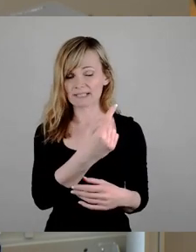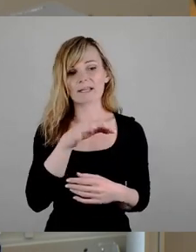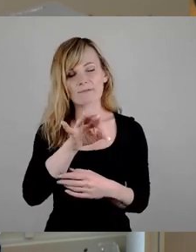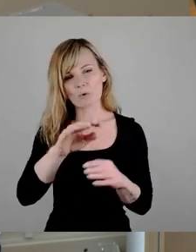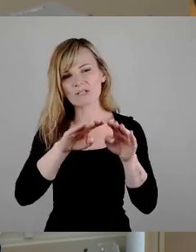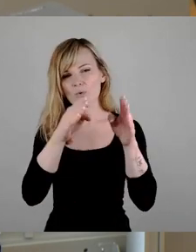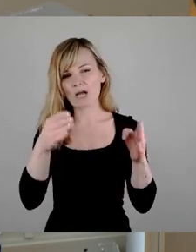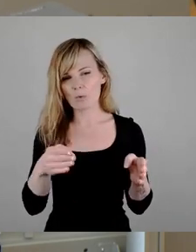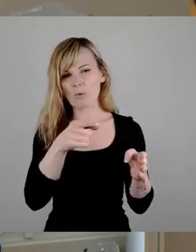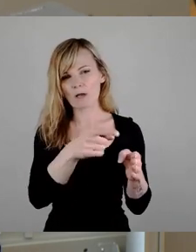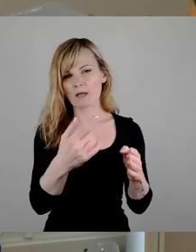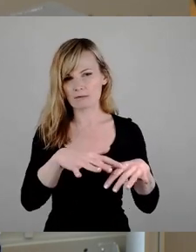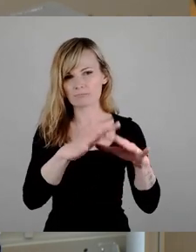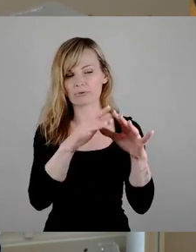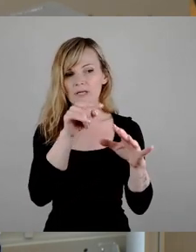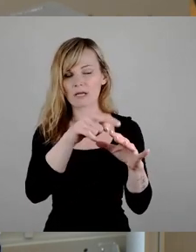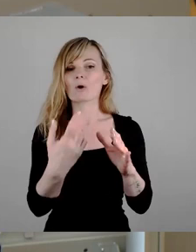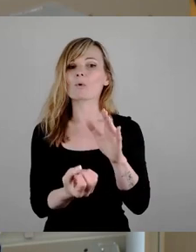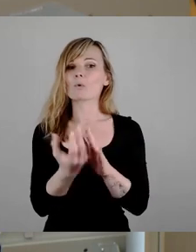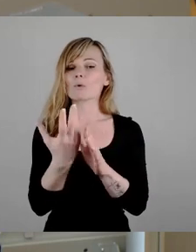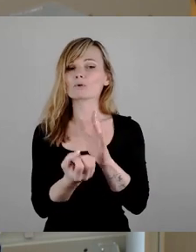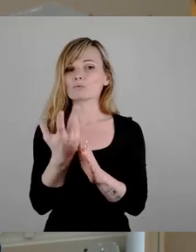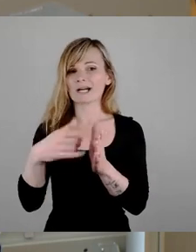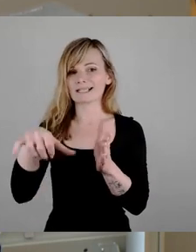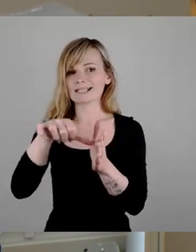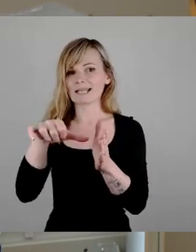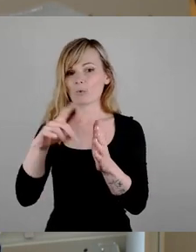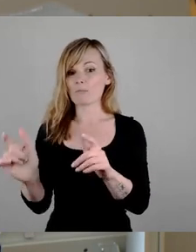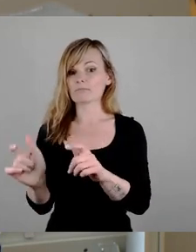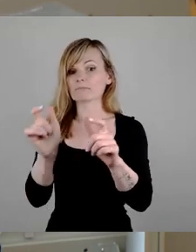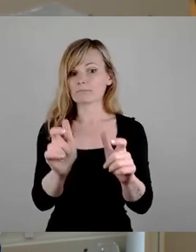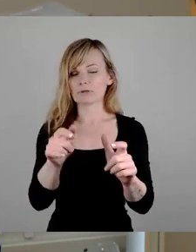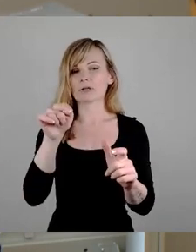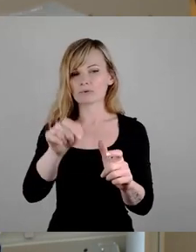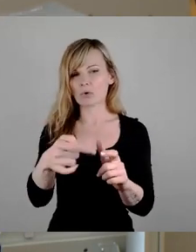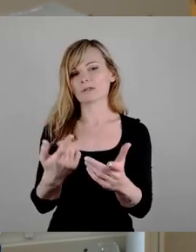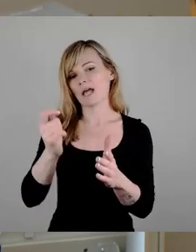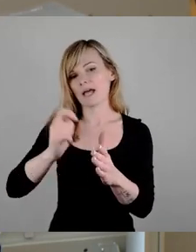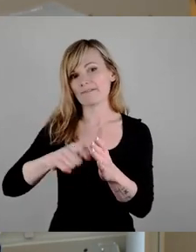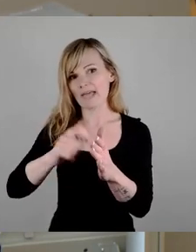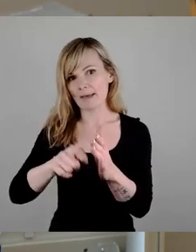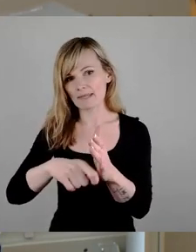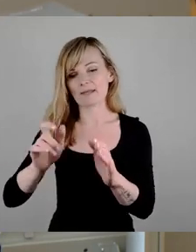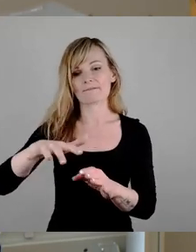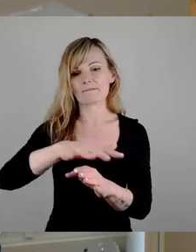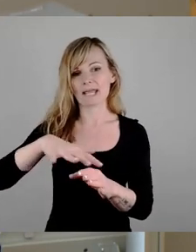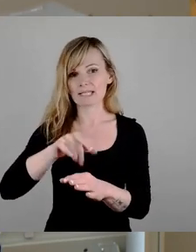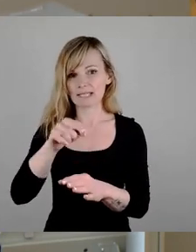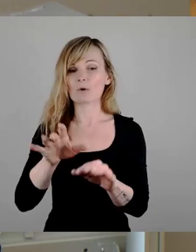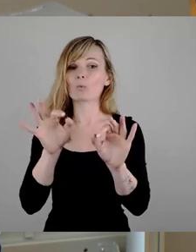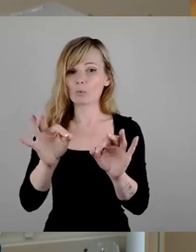entstanden ist, ein Kulturzentrum zu etablieren und dort entsprechend Flächen zu erwerben. Das ist gut, das ist richtig, aber ein Stück weit